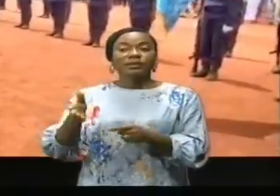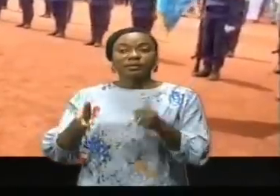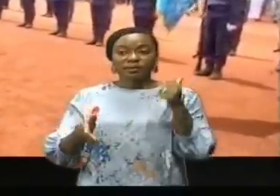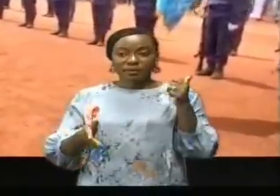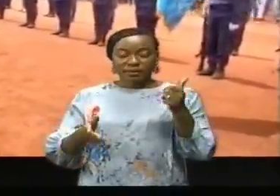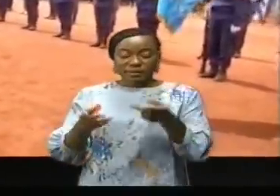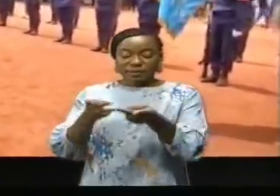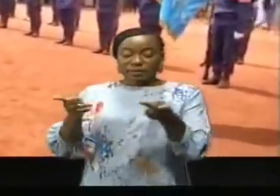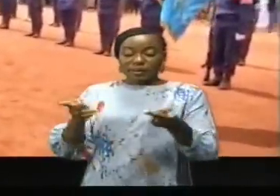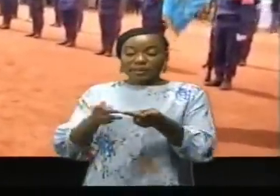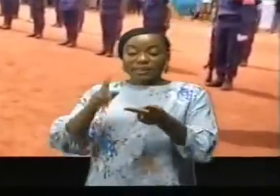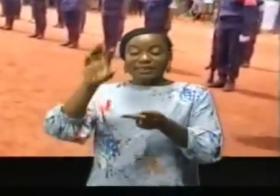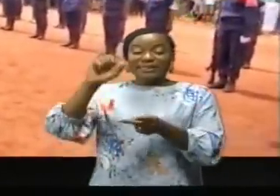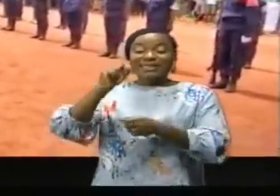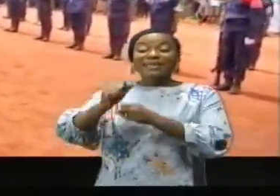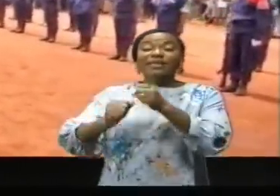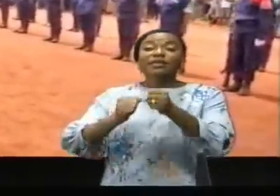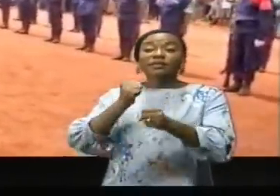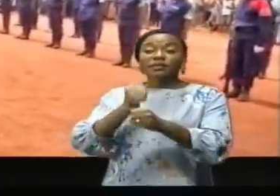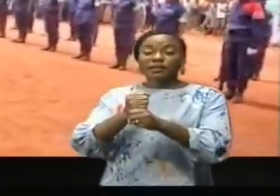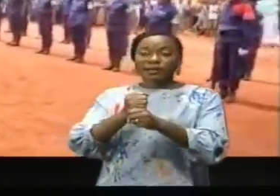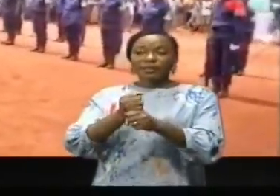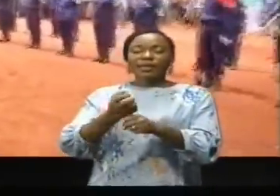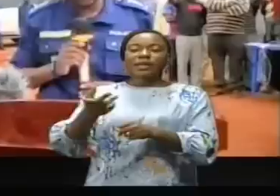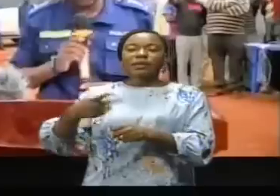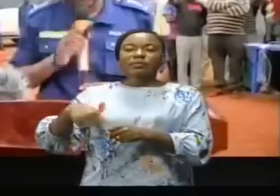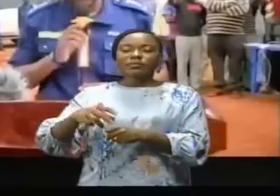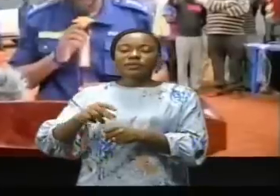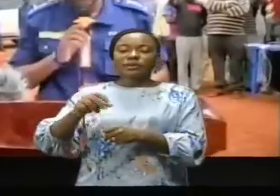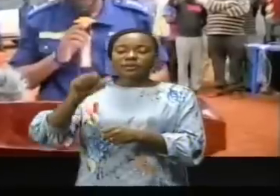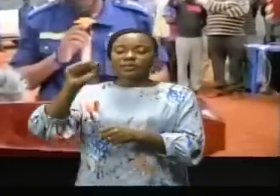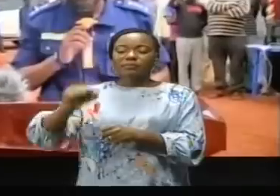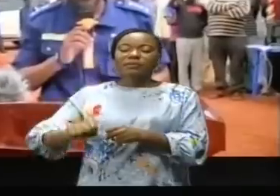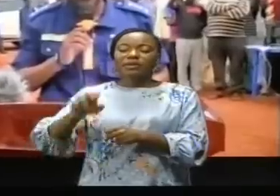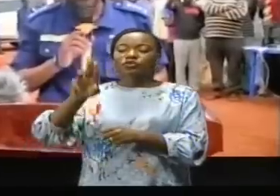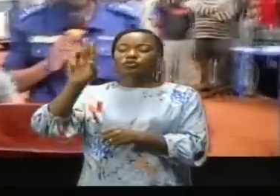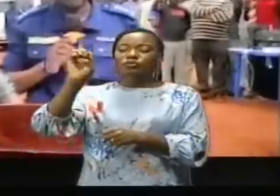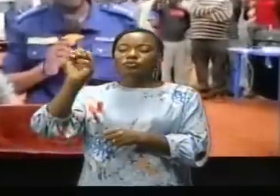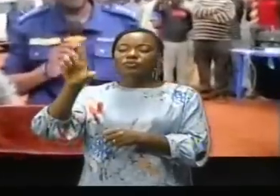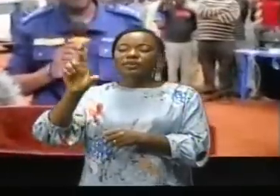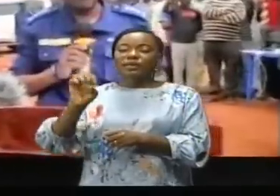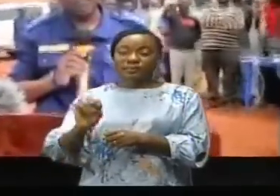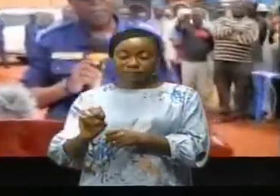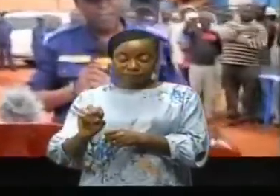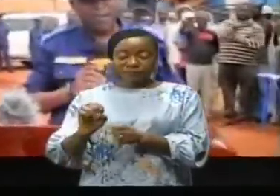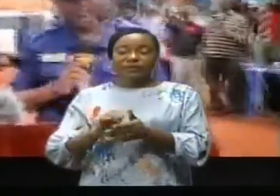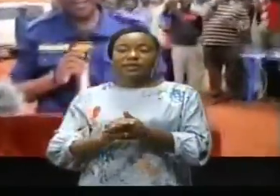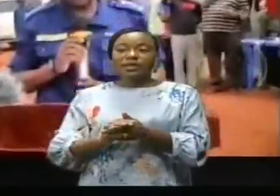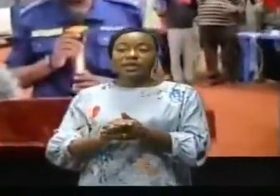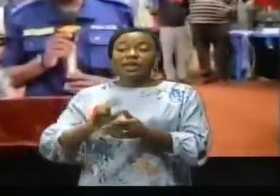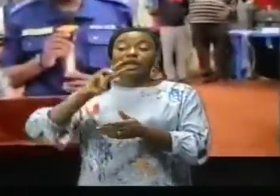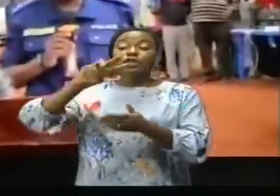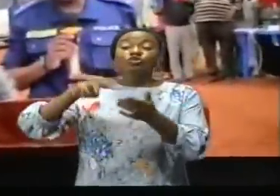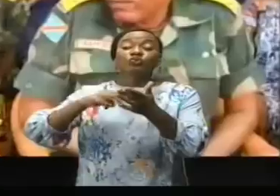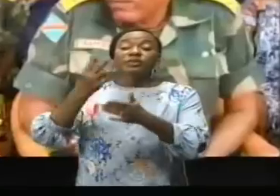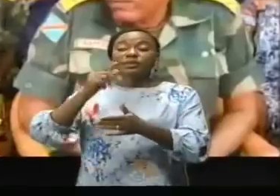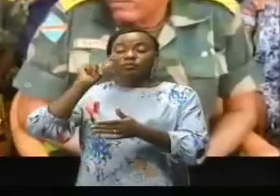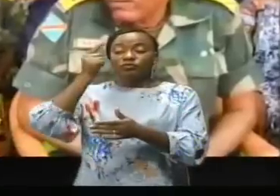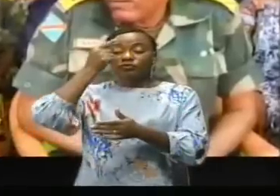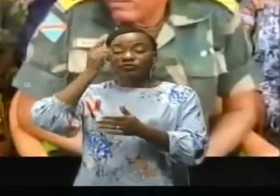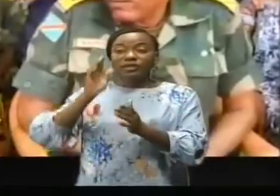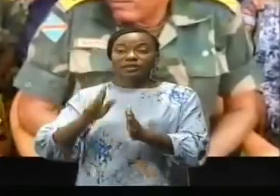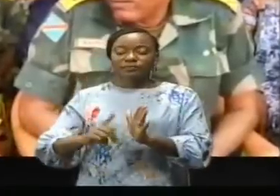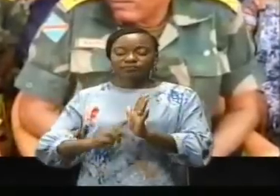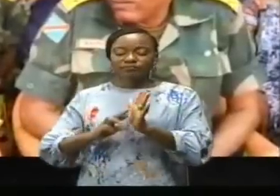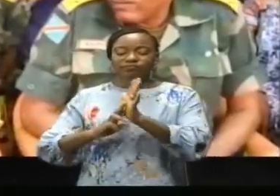à la place du cinquantenaire, à Bouta-Chefle de la province du Bazouélé, que le troisième gouverneur élu de la dite province a été présenté officiellement